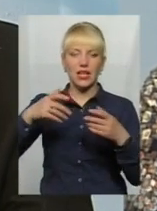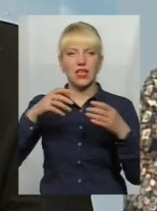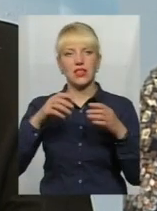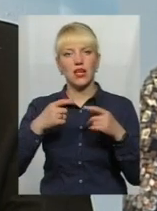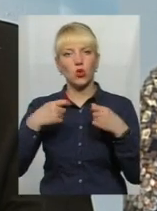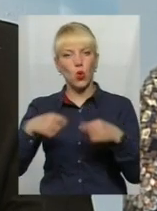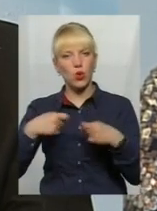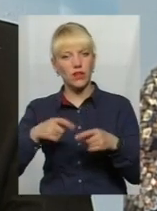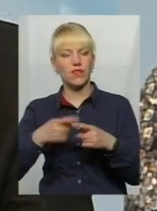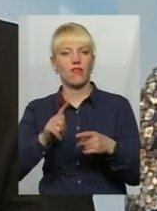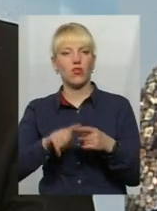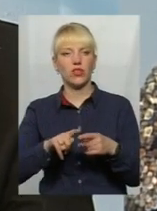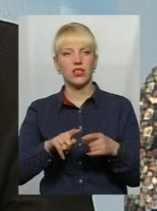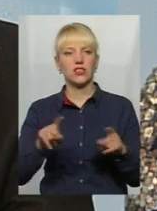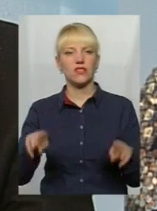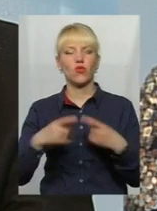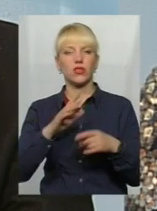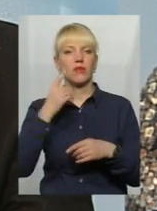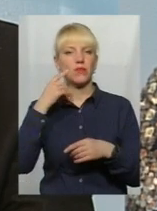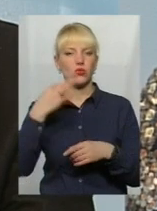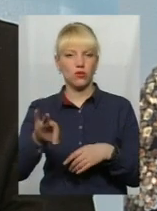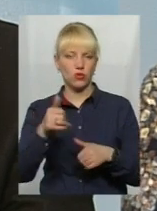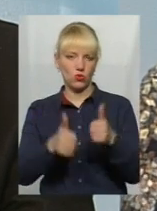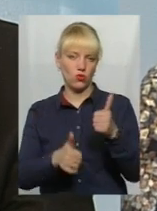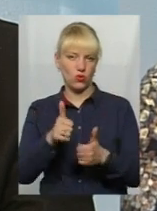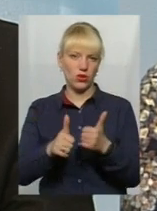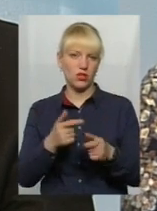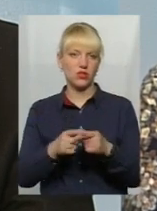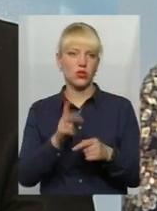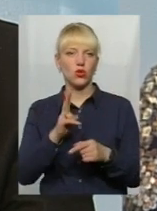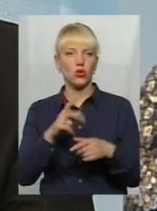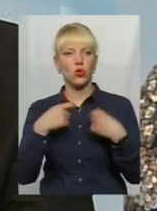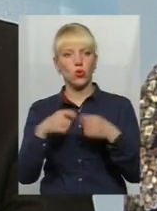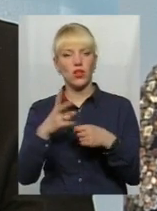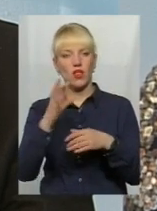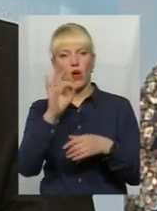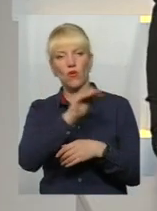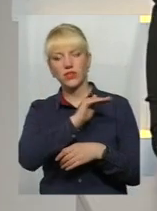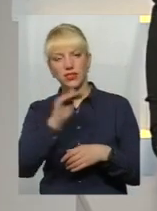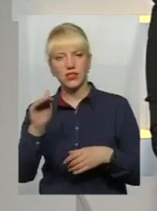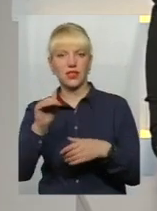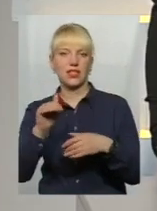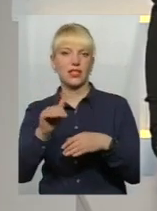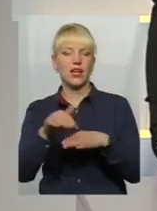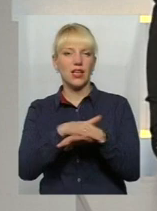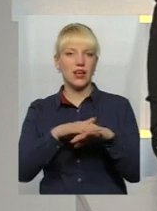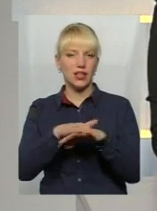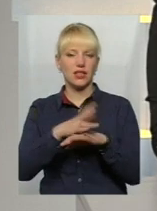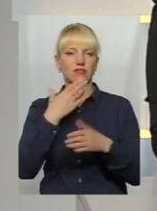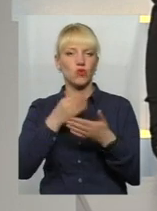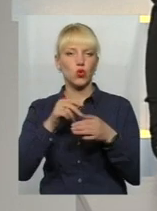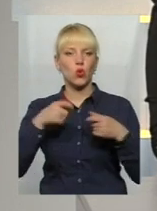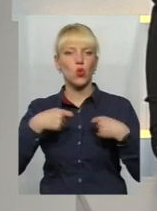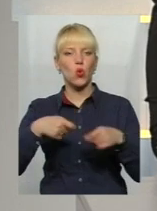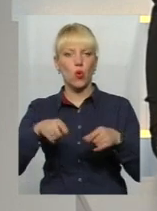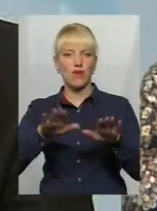цим всім ще й створюють недобросовісну конкуренцію для тих, хто торгує на офіційних ринках, на своїх торгових місцях,